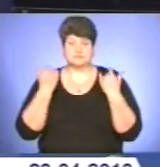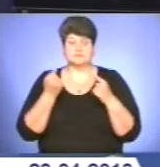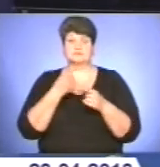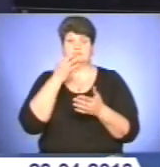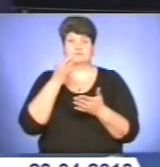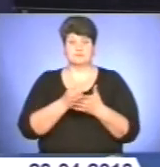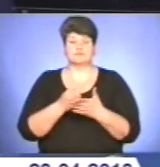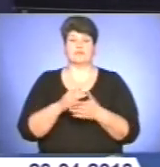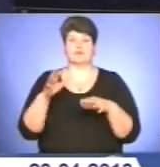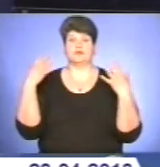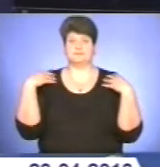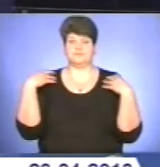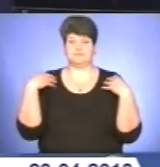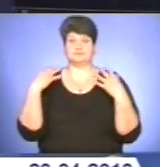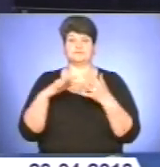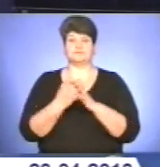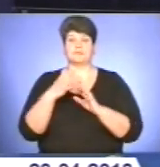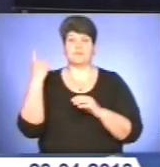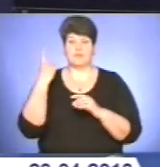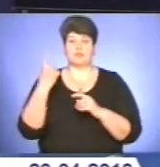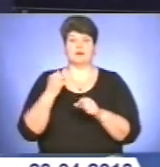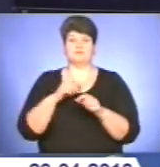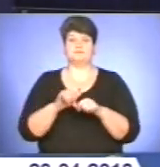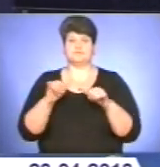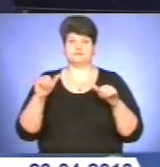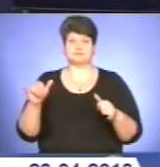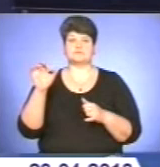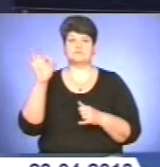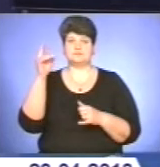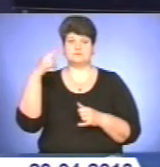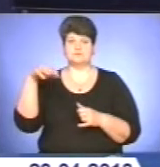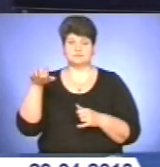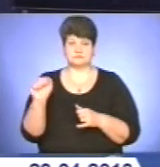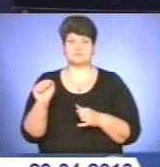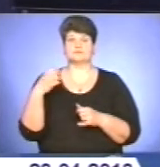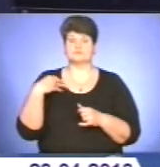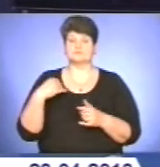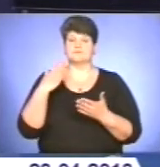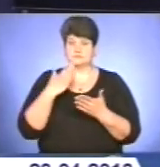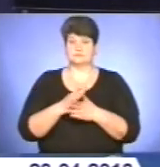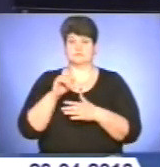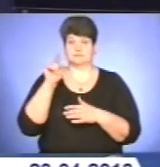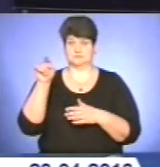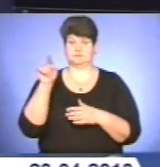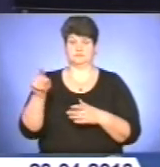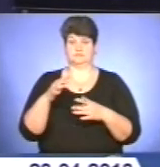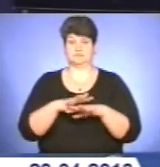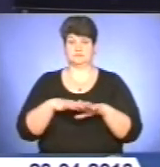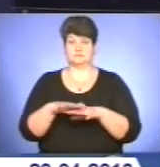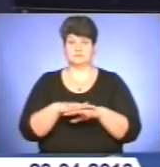начальник Департаменту агропромислового розвитку ОДА Андрій Хома, у Львові є такий ринок. І це джерело постачання міста